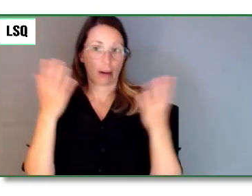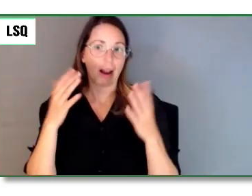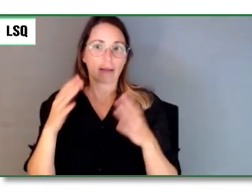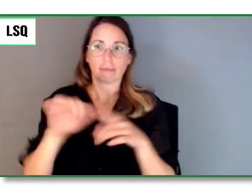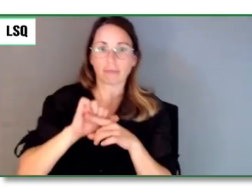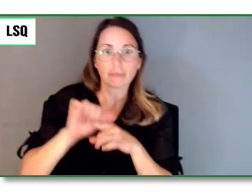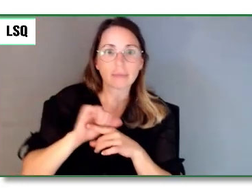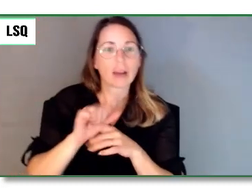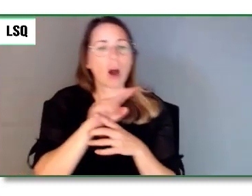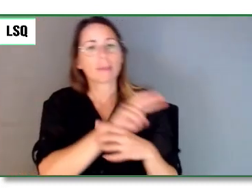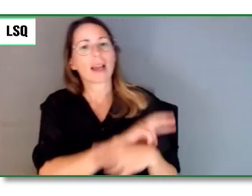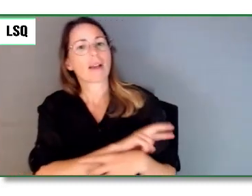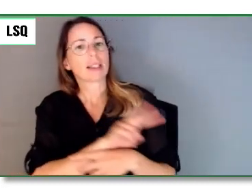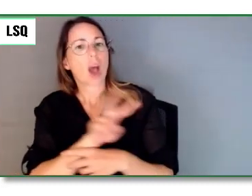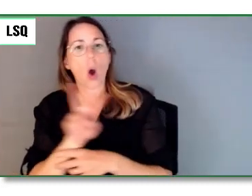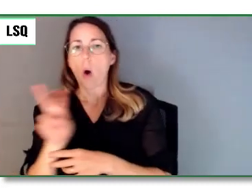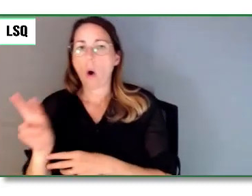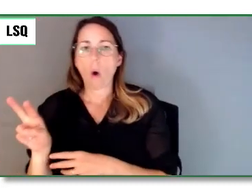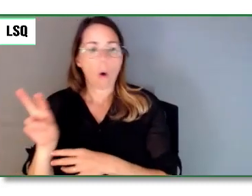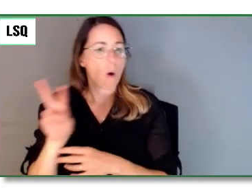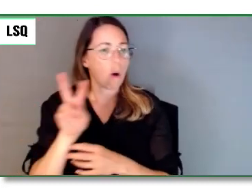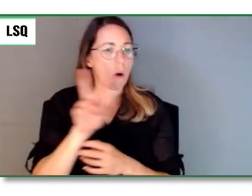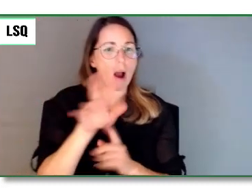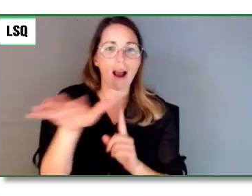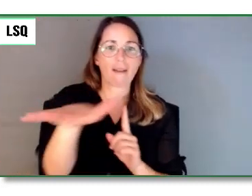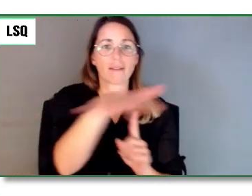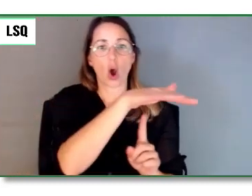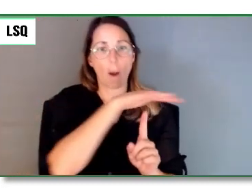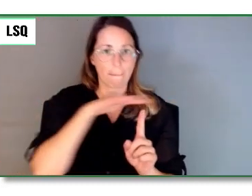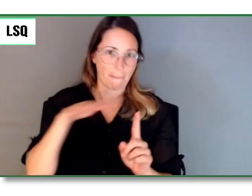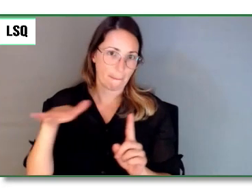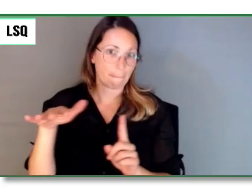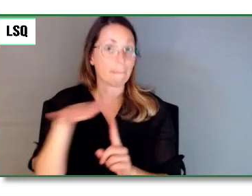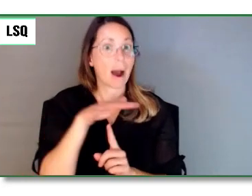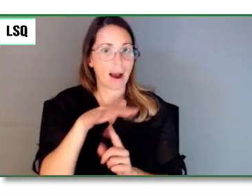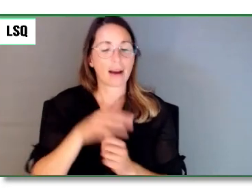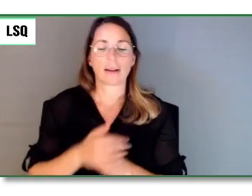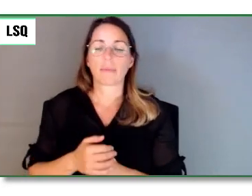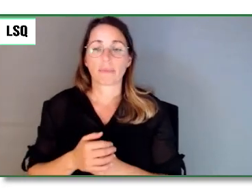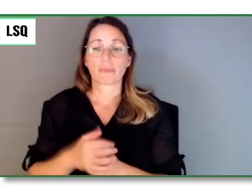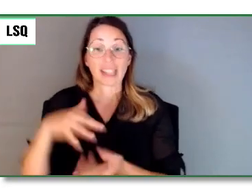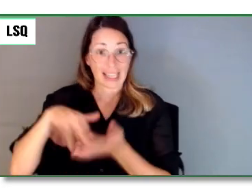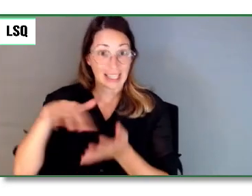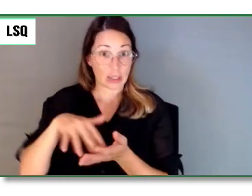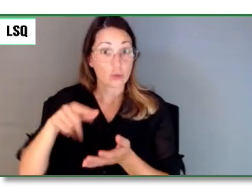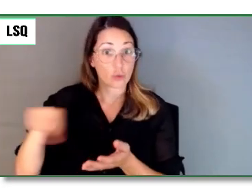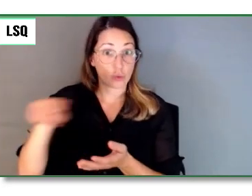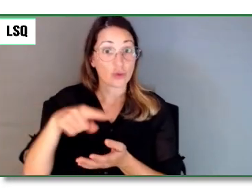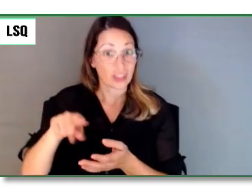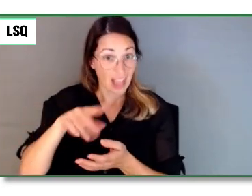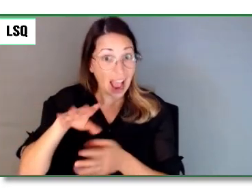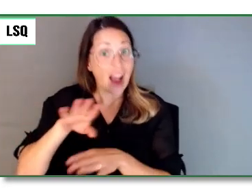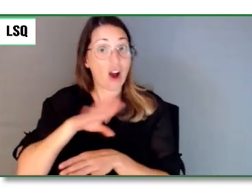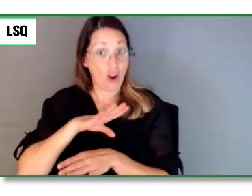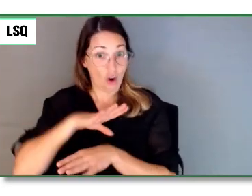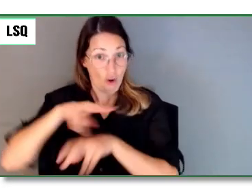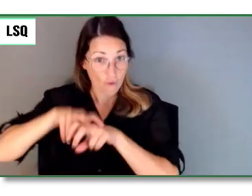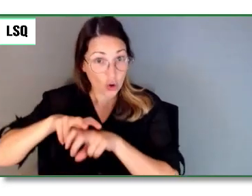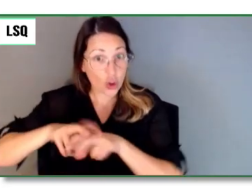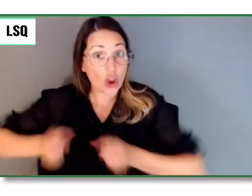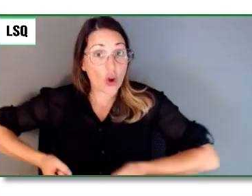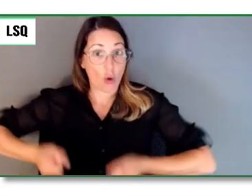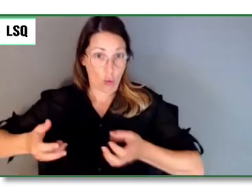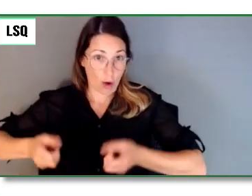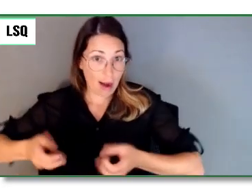en fauteuil roulant, qui n'ont jamais eu ces expériences, en fait, de la nature et qui essaient